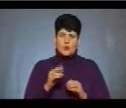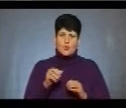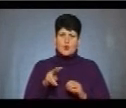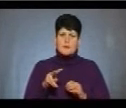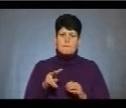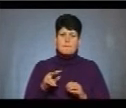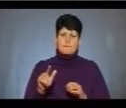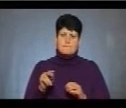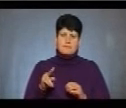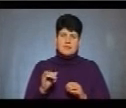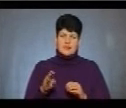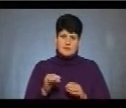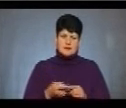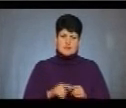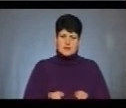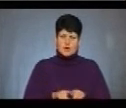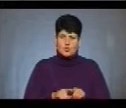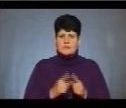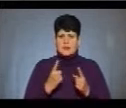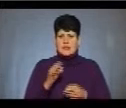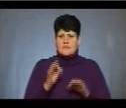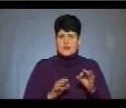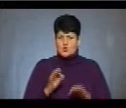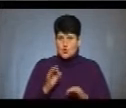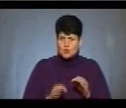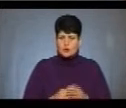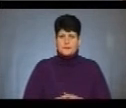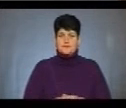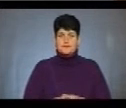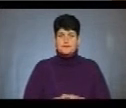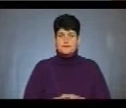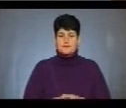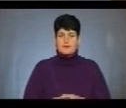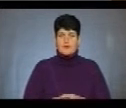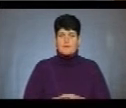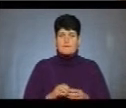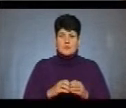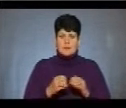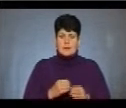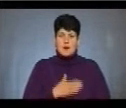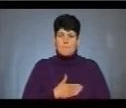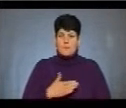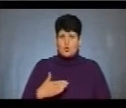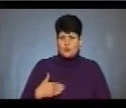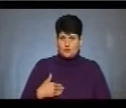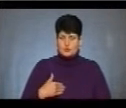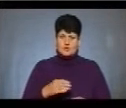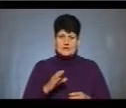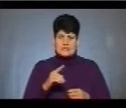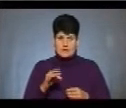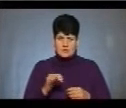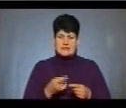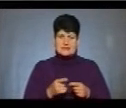це також суттєвий відсоток патології молочної залози. Ці